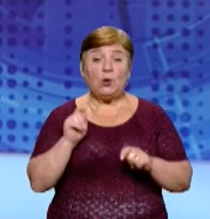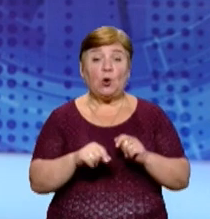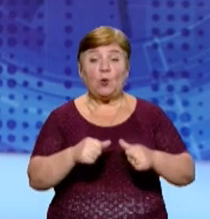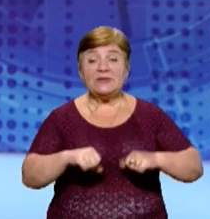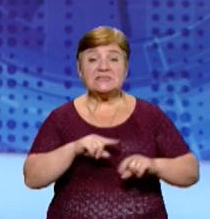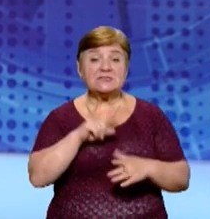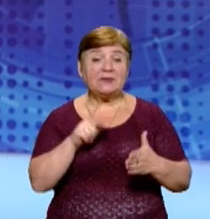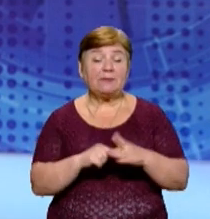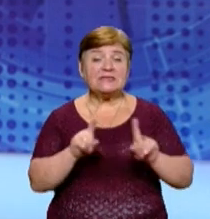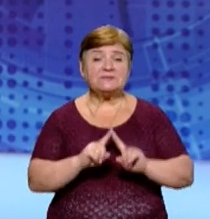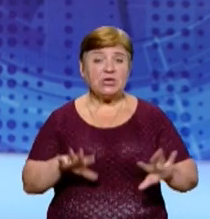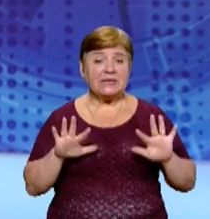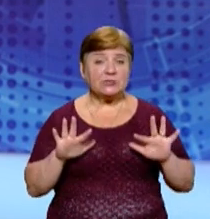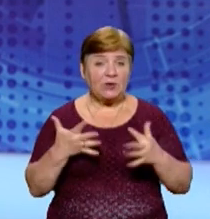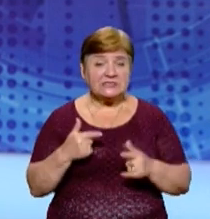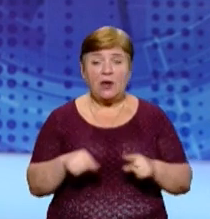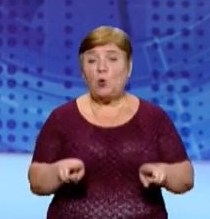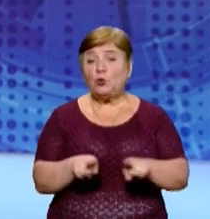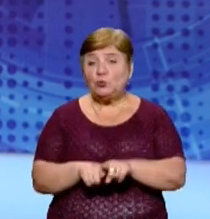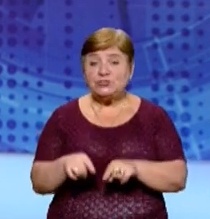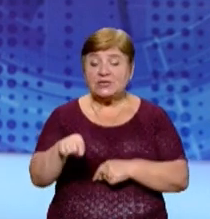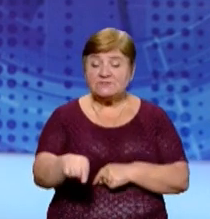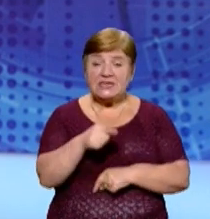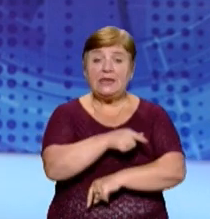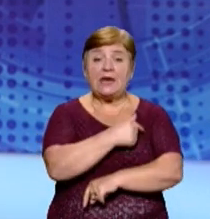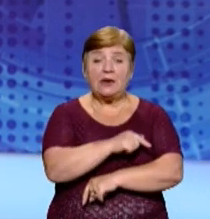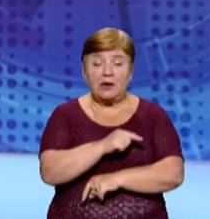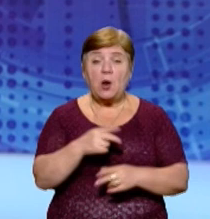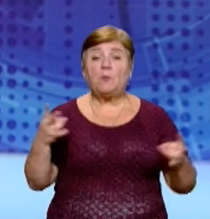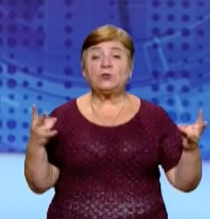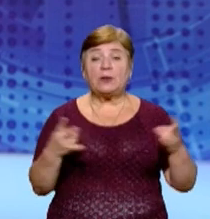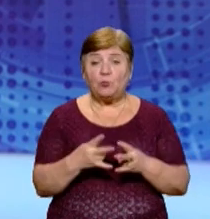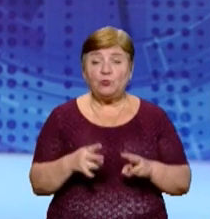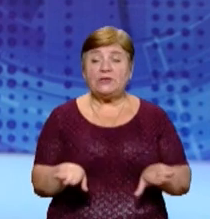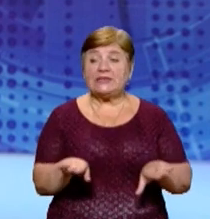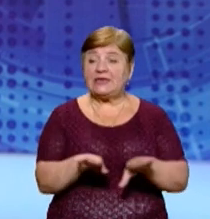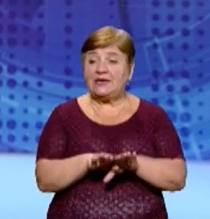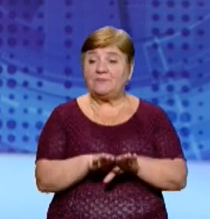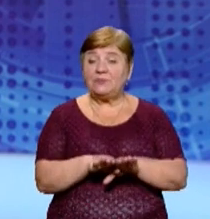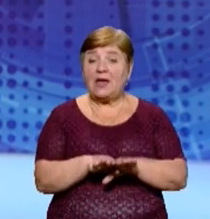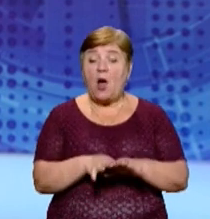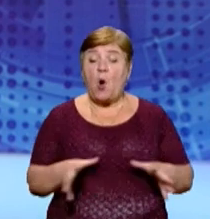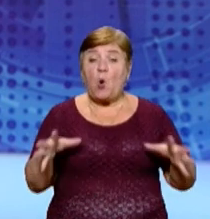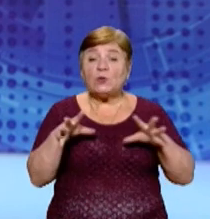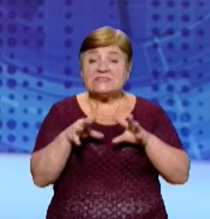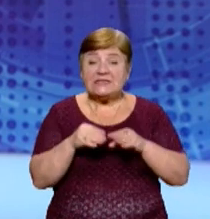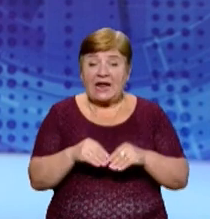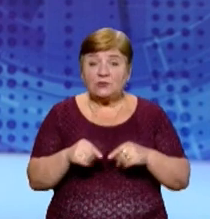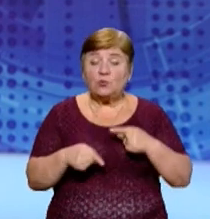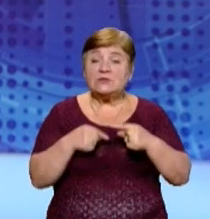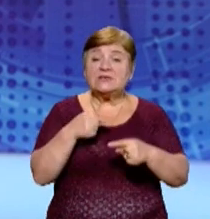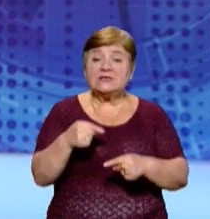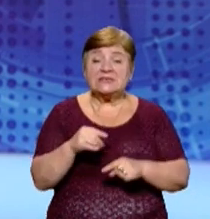комісії з питань незвичайних ситуацій. Водночас ці лікарні потребують кисневих концентраторів через